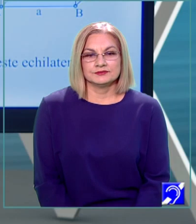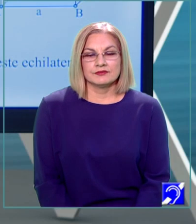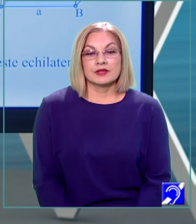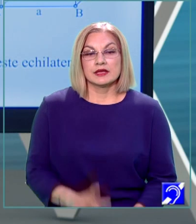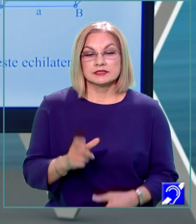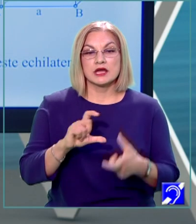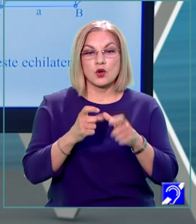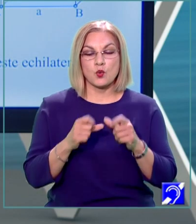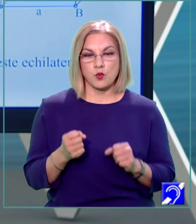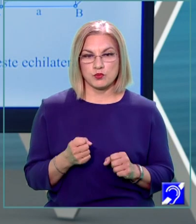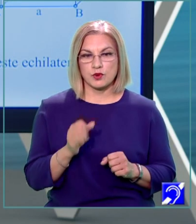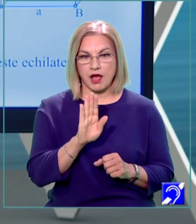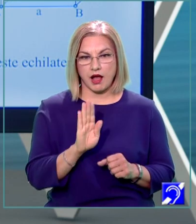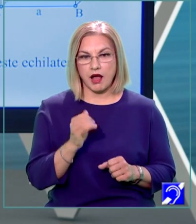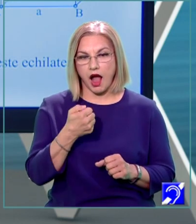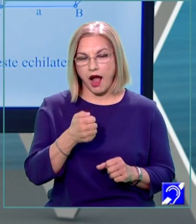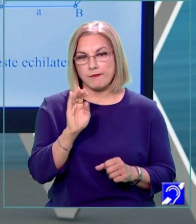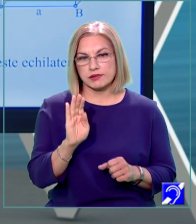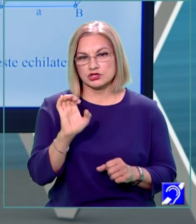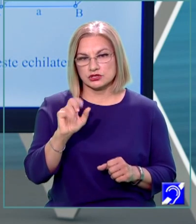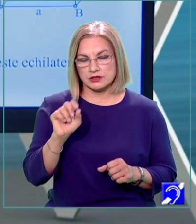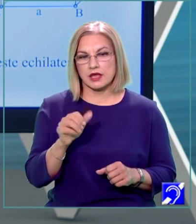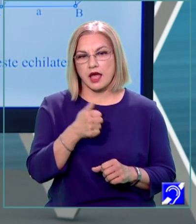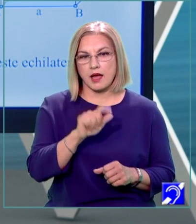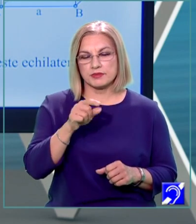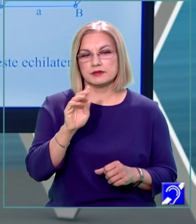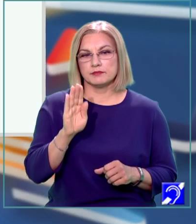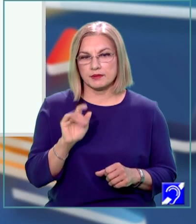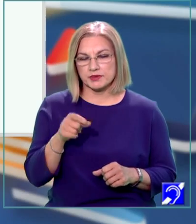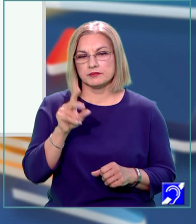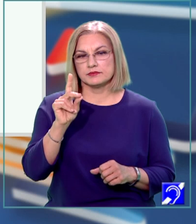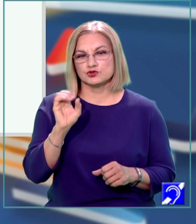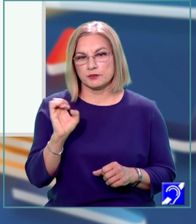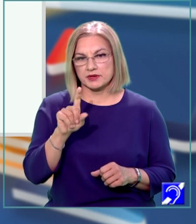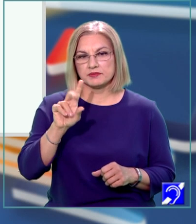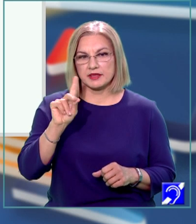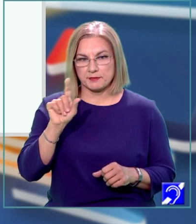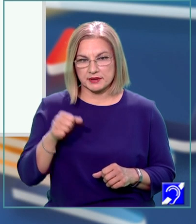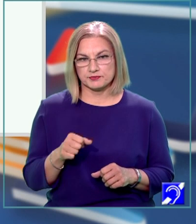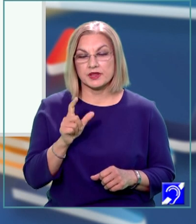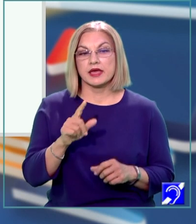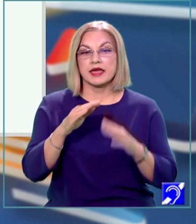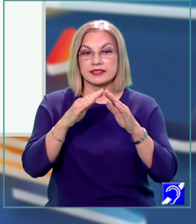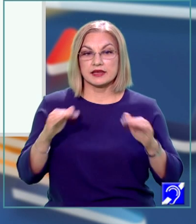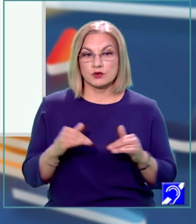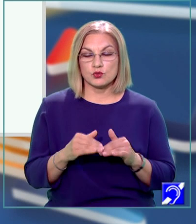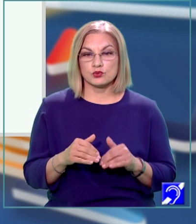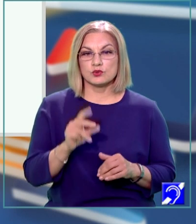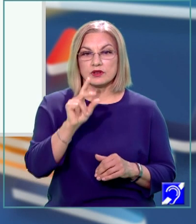cubul ABCD, A'B'C'D'. Triunghiul D'AC